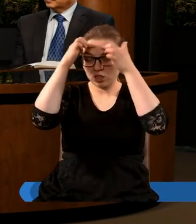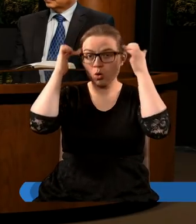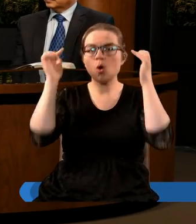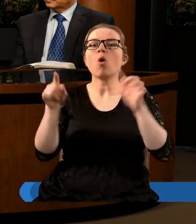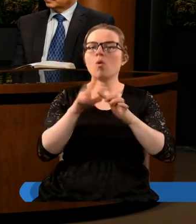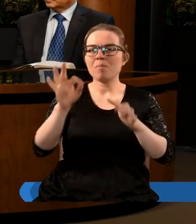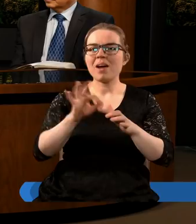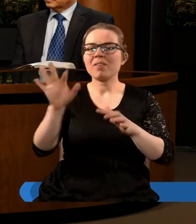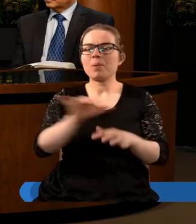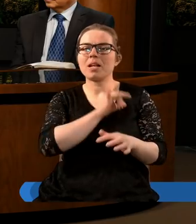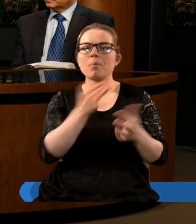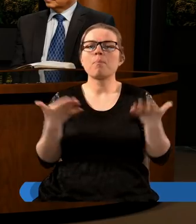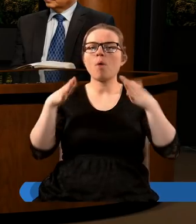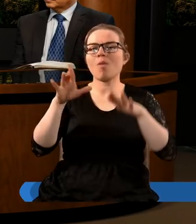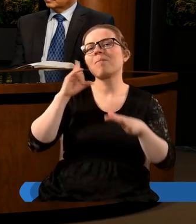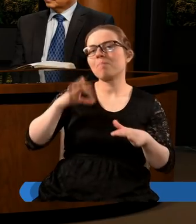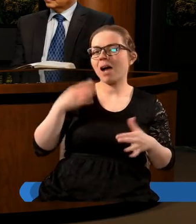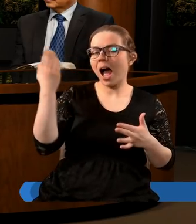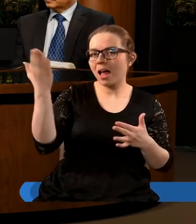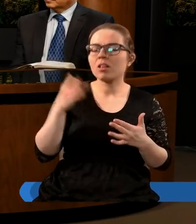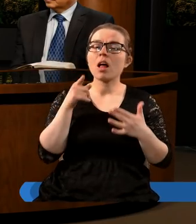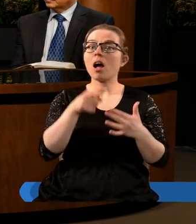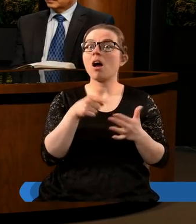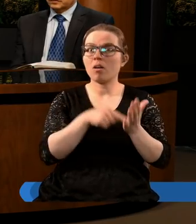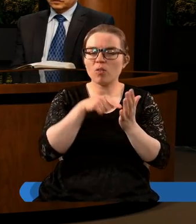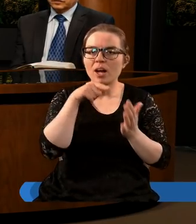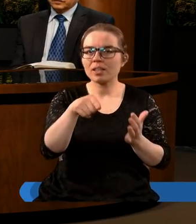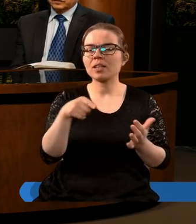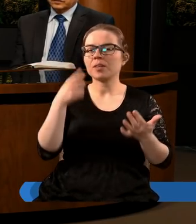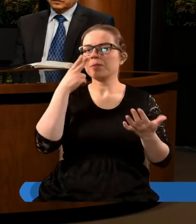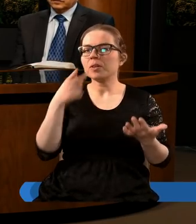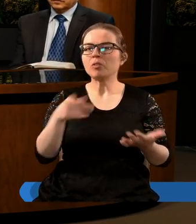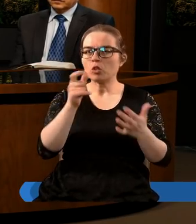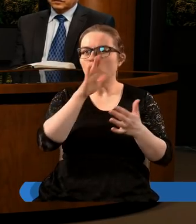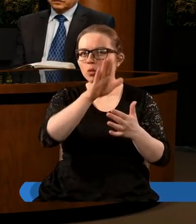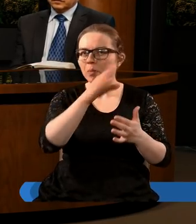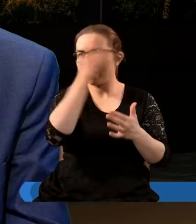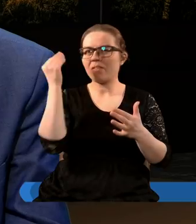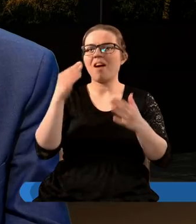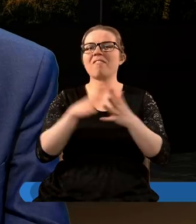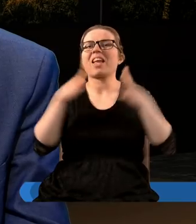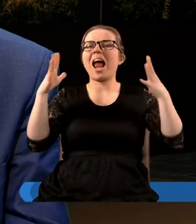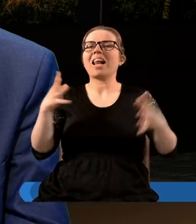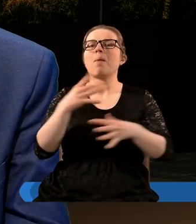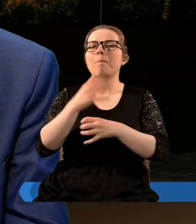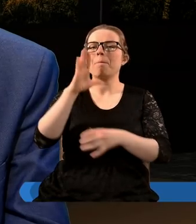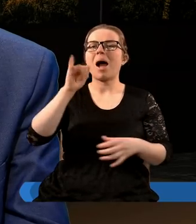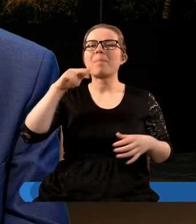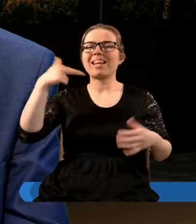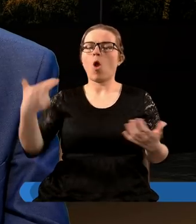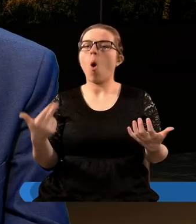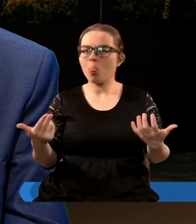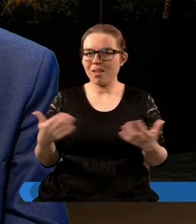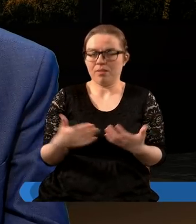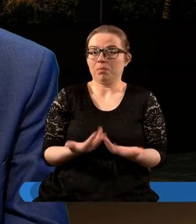pewne imię poświęcony Panu, ale ona tutaj ma zupełnie inne imię. Wielki Babilon. Prawda?